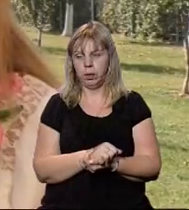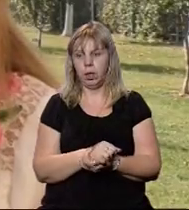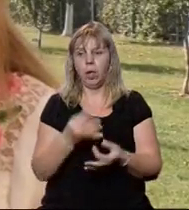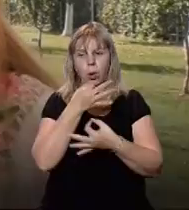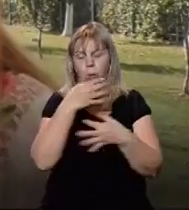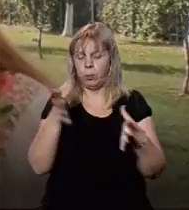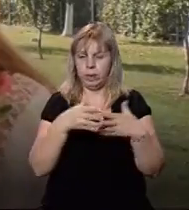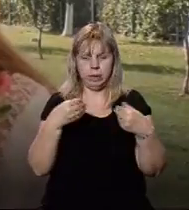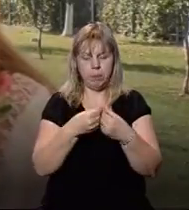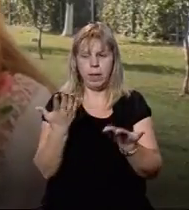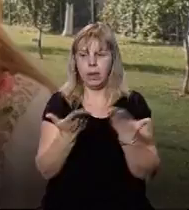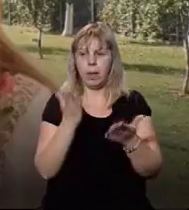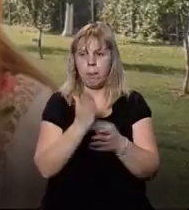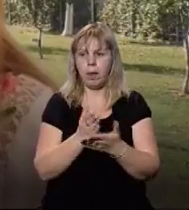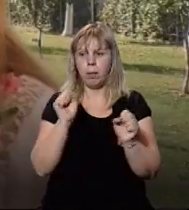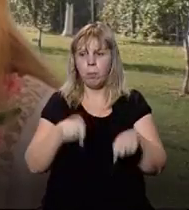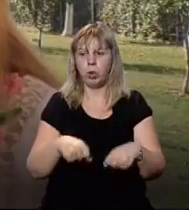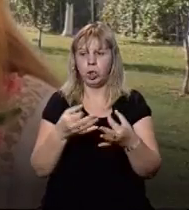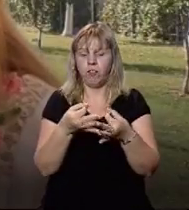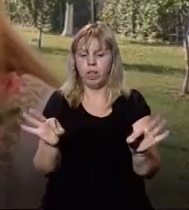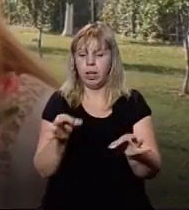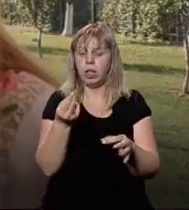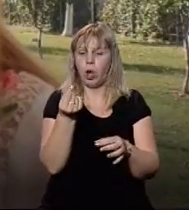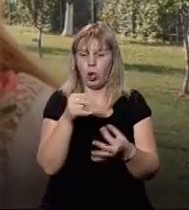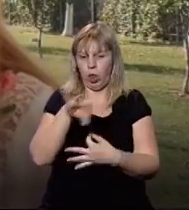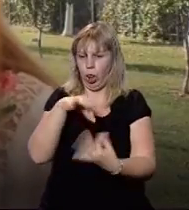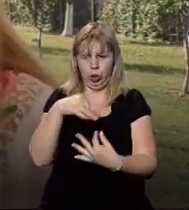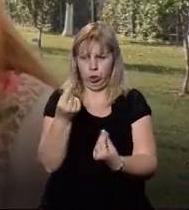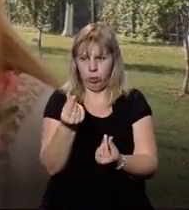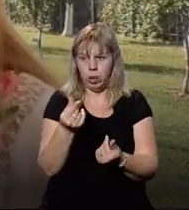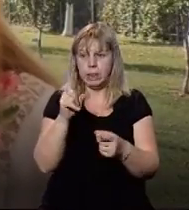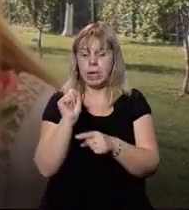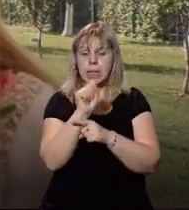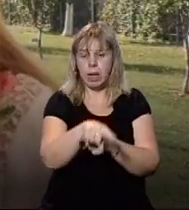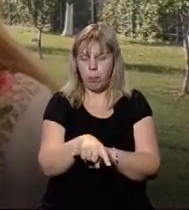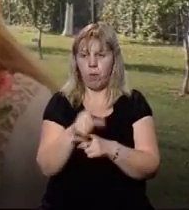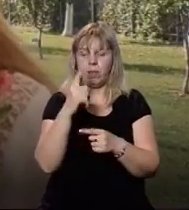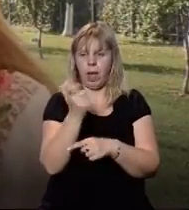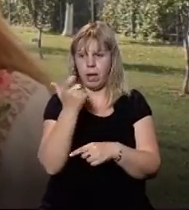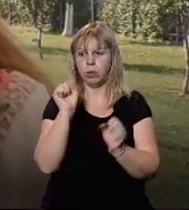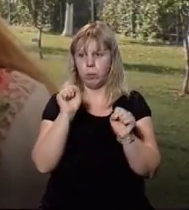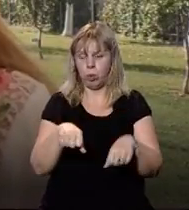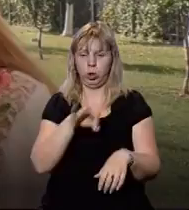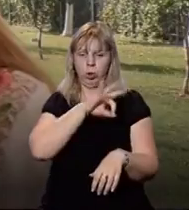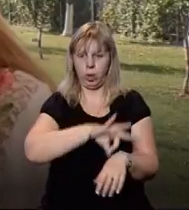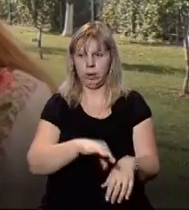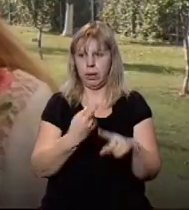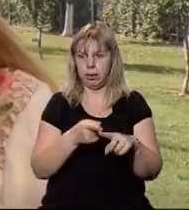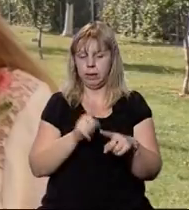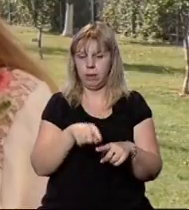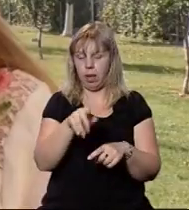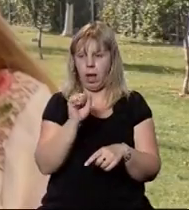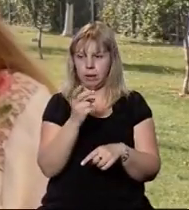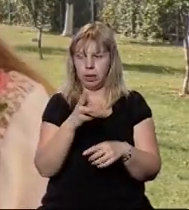Будь-яка сім'я, яка має, можна сказати, вільні кошти на замовлений обсяг газу, може скористатися цією